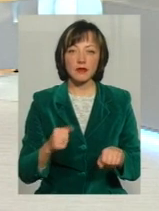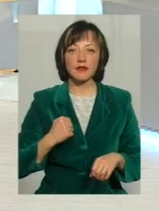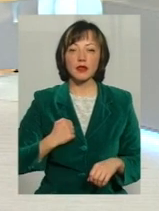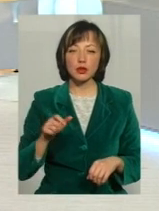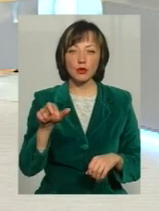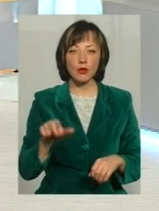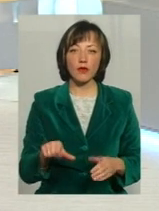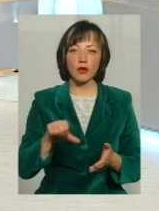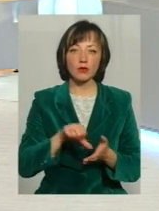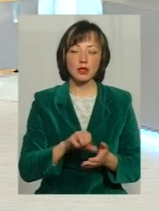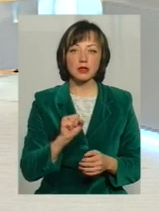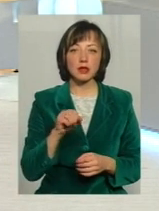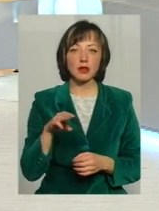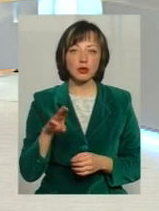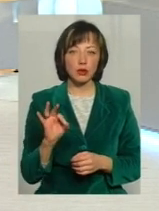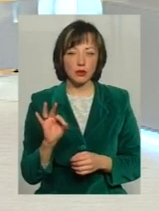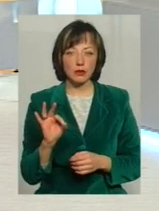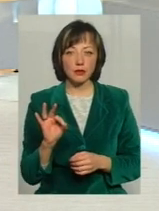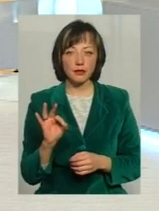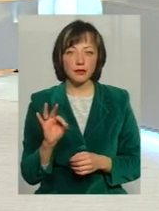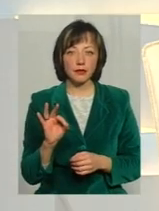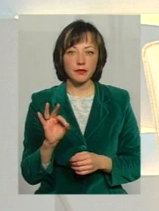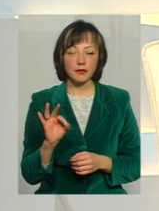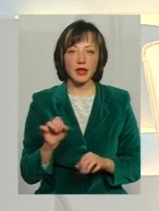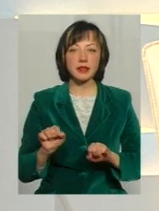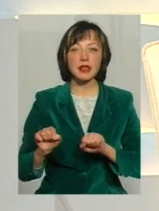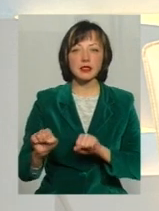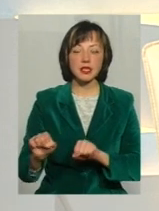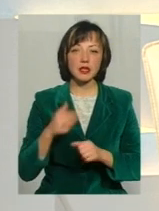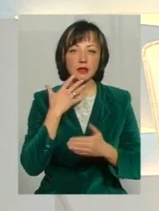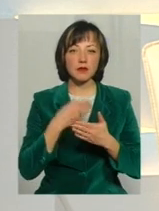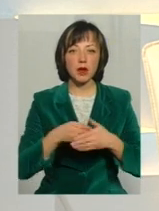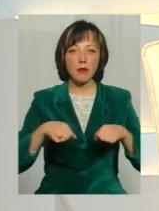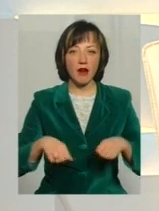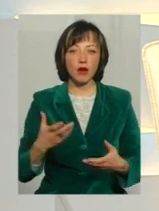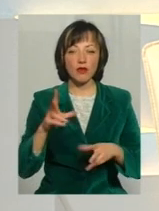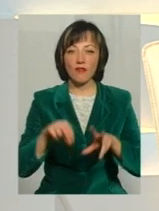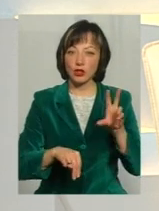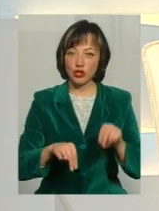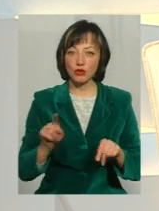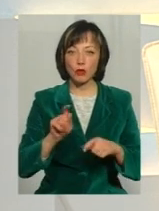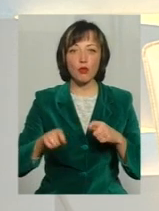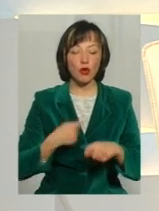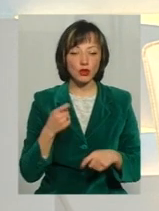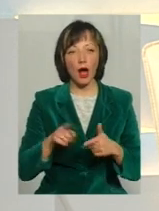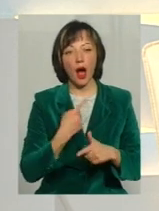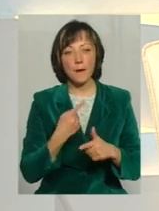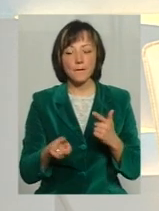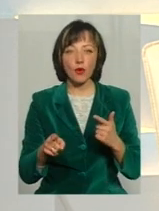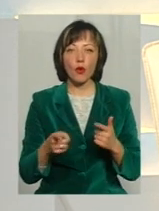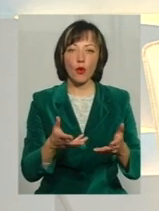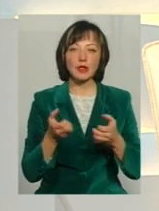учасник антитерористичної операції захистити свої права Якщо вважає, що їх порушено Або ж